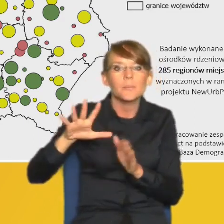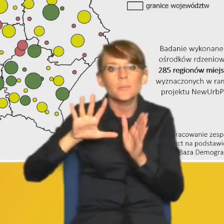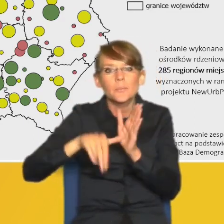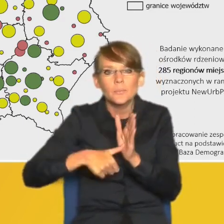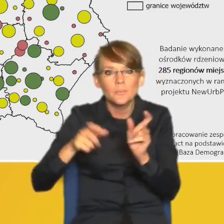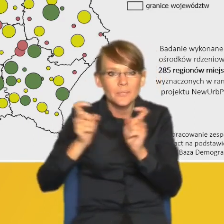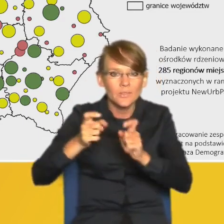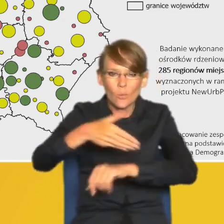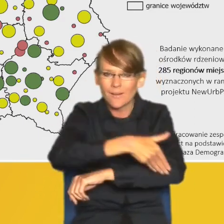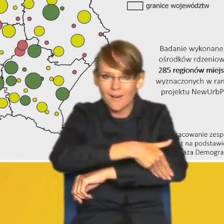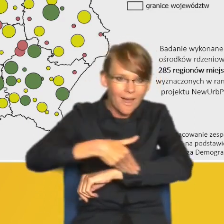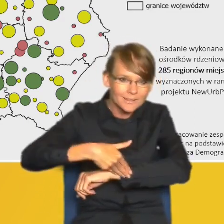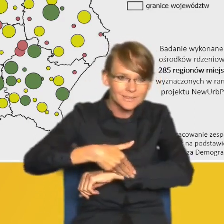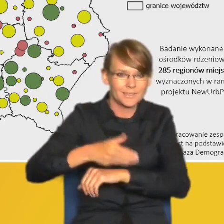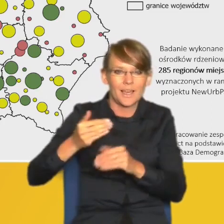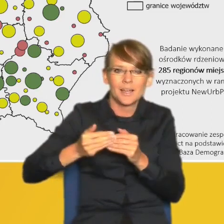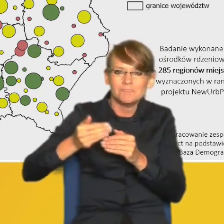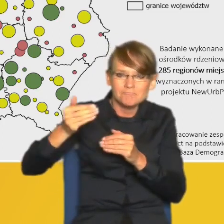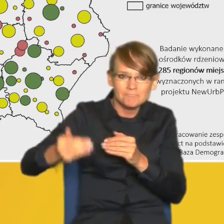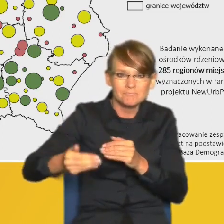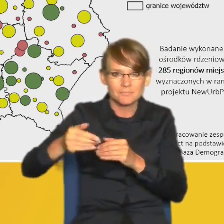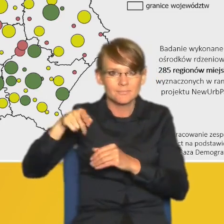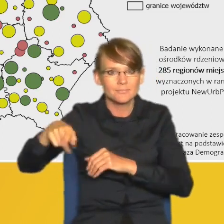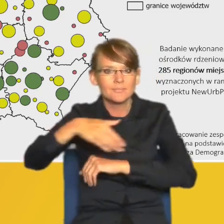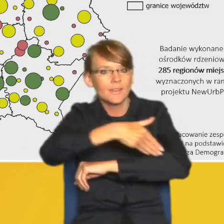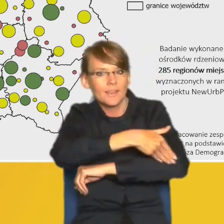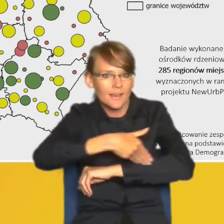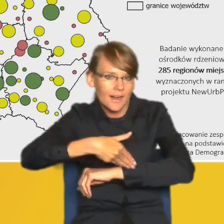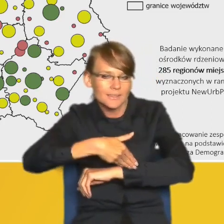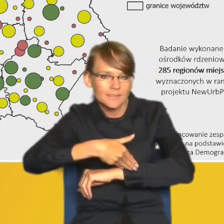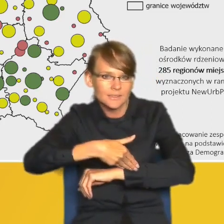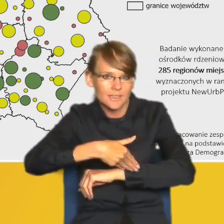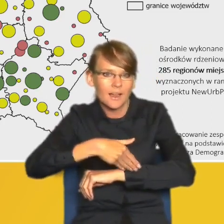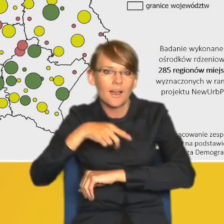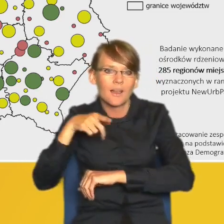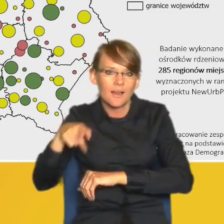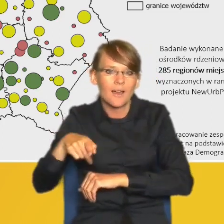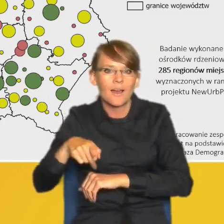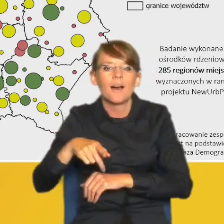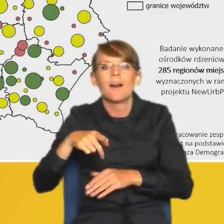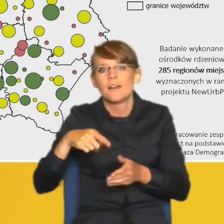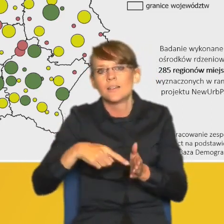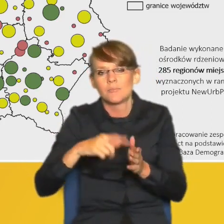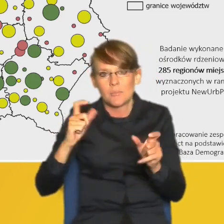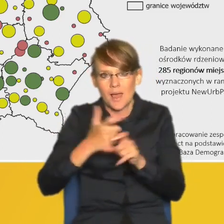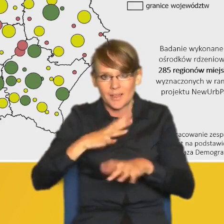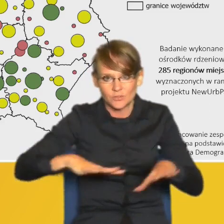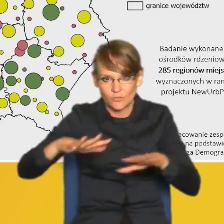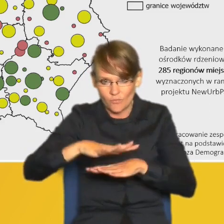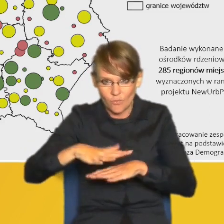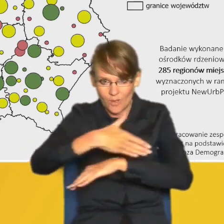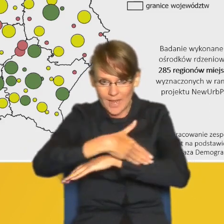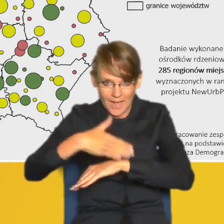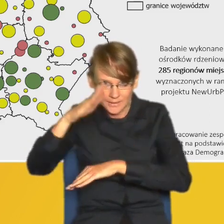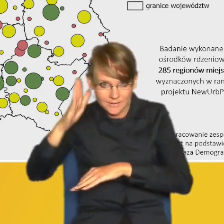granicznym położeniu, zarówno przy granicznym, jeśli chodzi o granicę zewnętrzną kraju, jak również